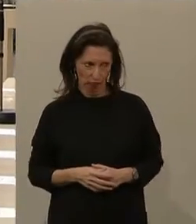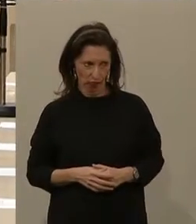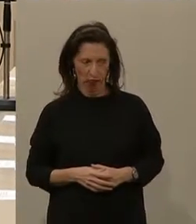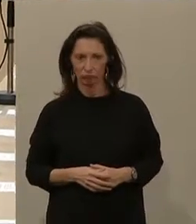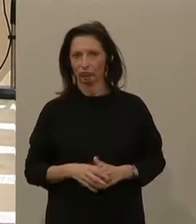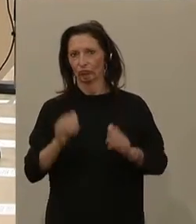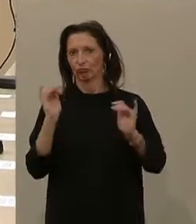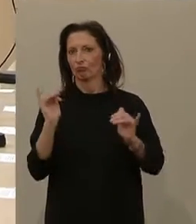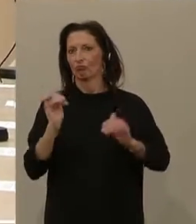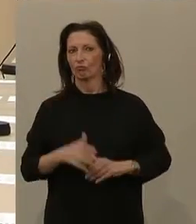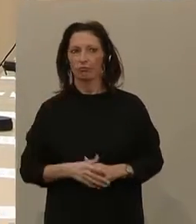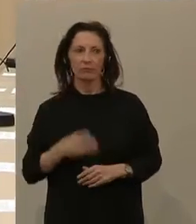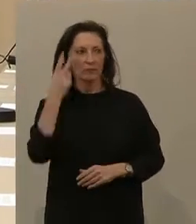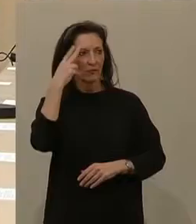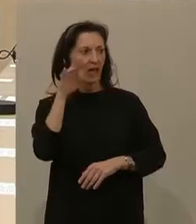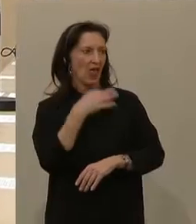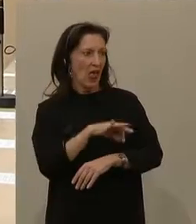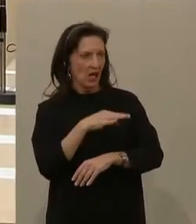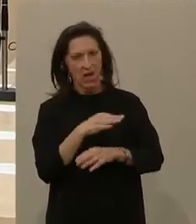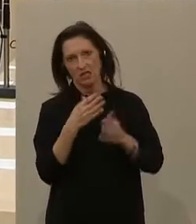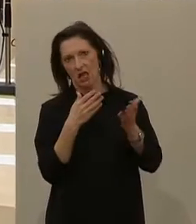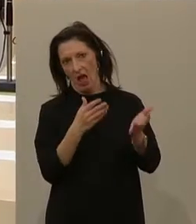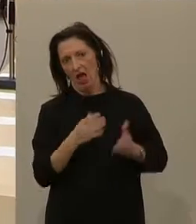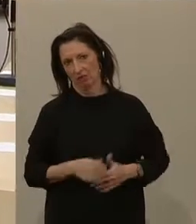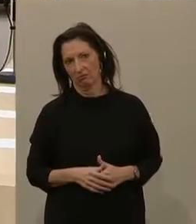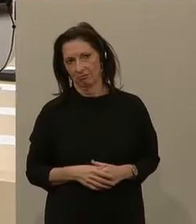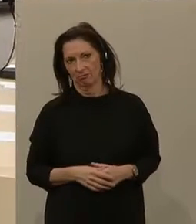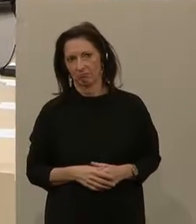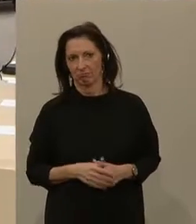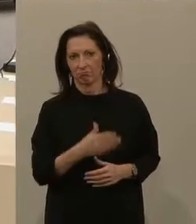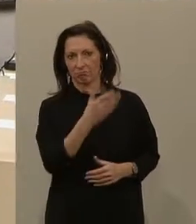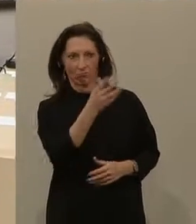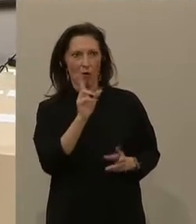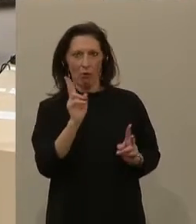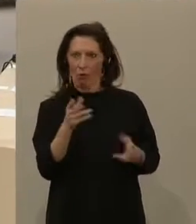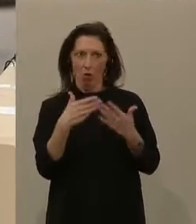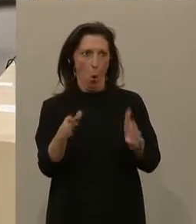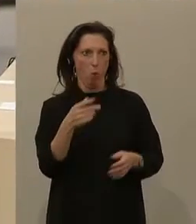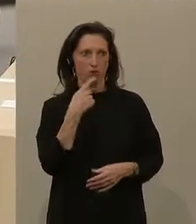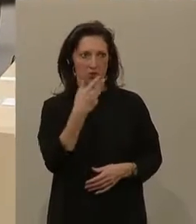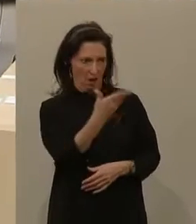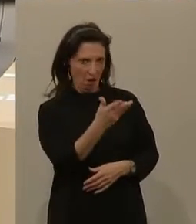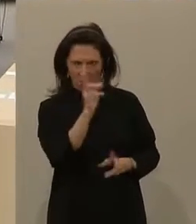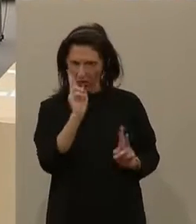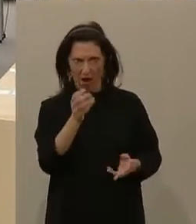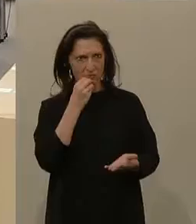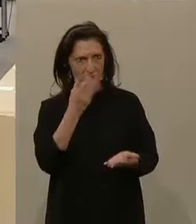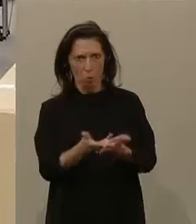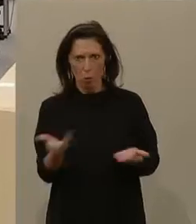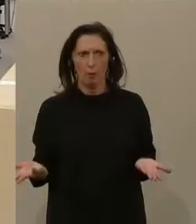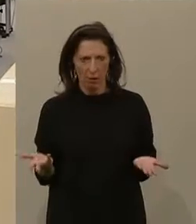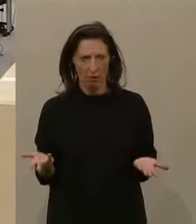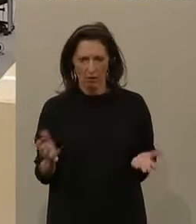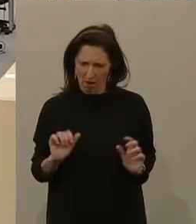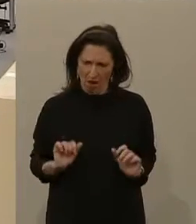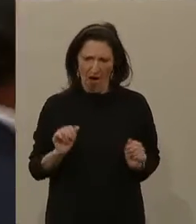Ja, Herr Kanzler, Sie könnten ja auch sagen, so wie es ist, Sie könnten ja einfach zugeben hier heute, dass